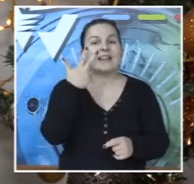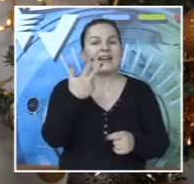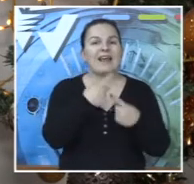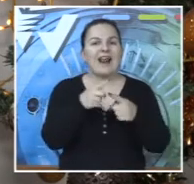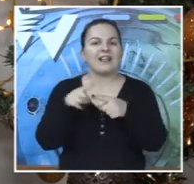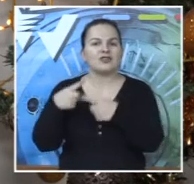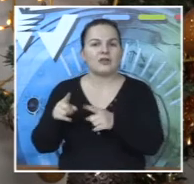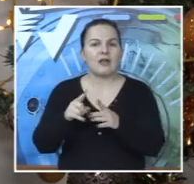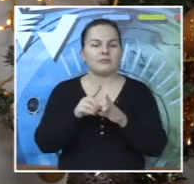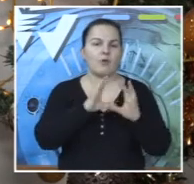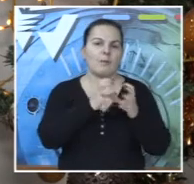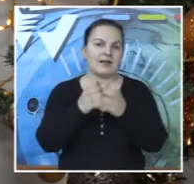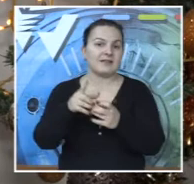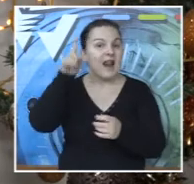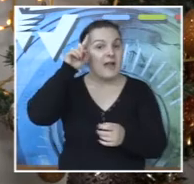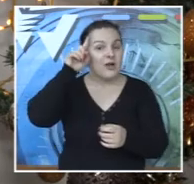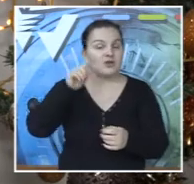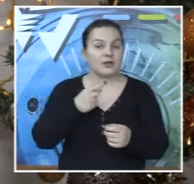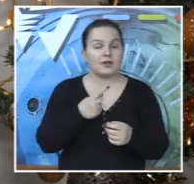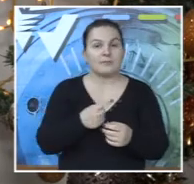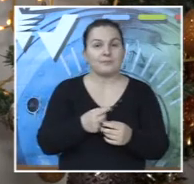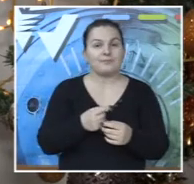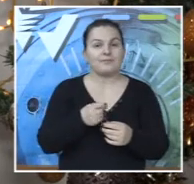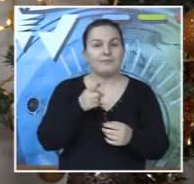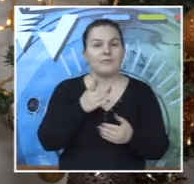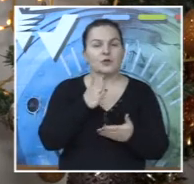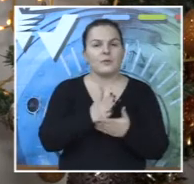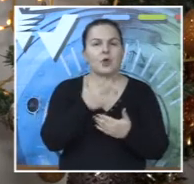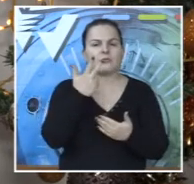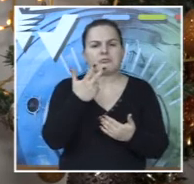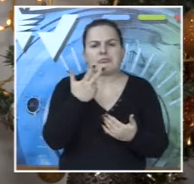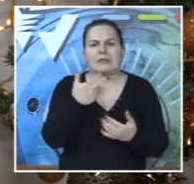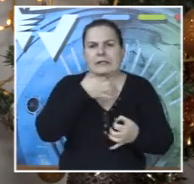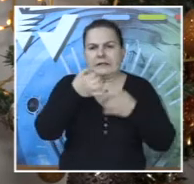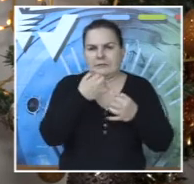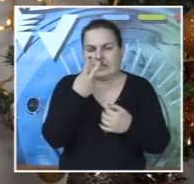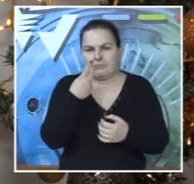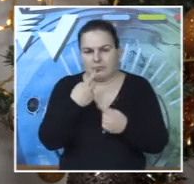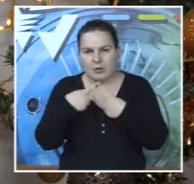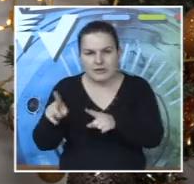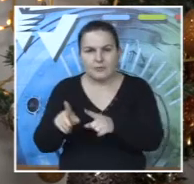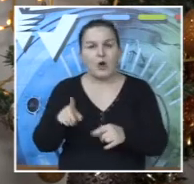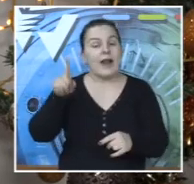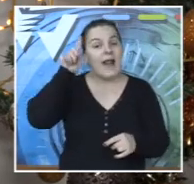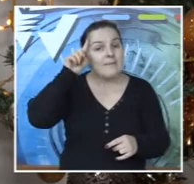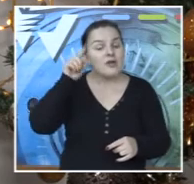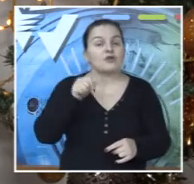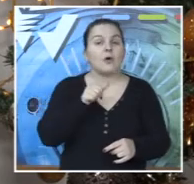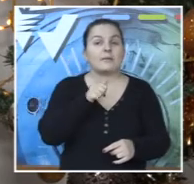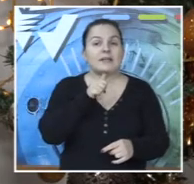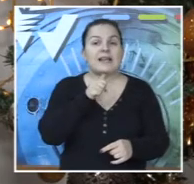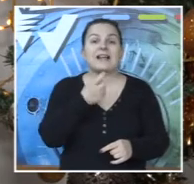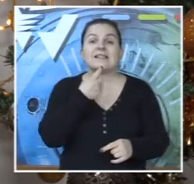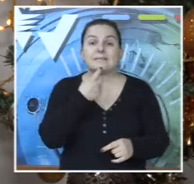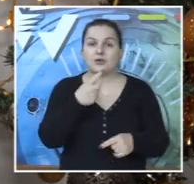% gradiva iz tri predmeta na nemačkom jeziku. Dakle, to su neka tri predmeta. Slušao sam ih i